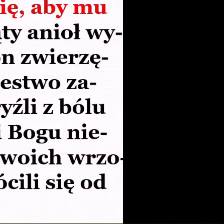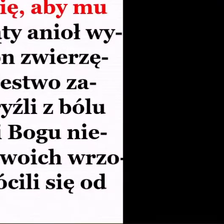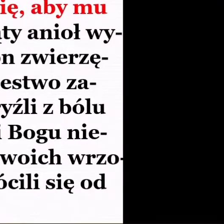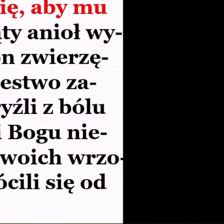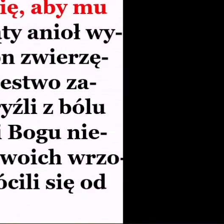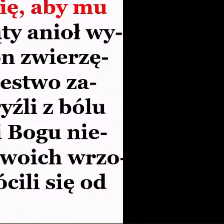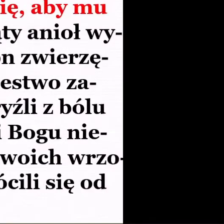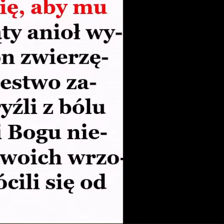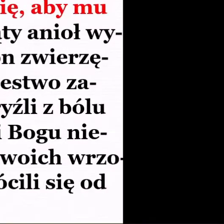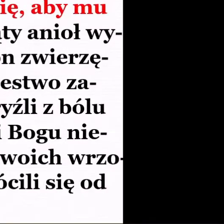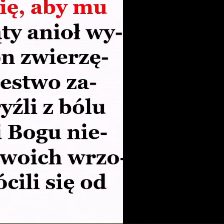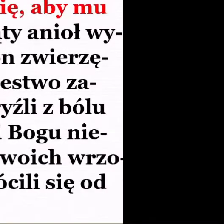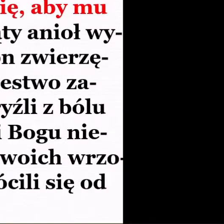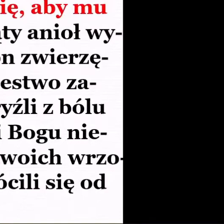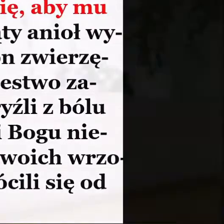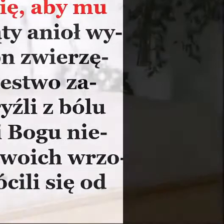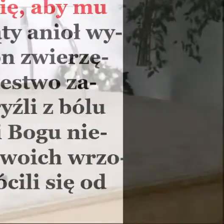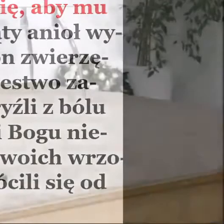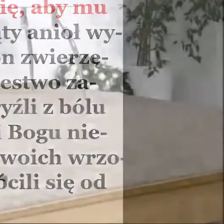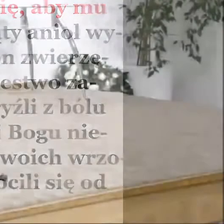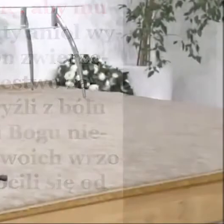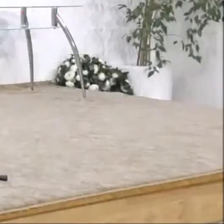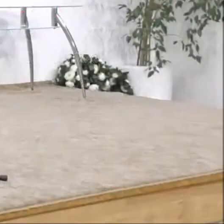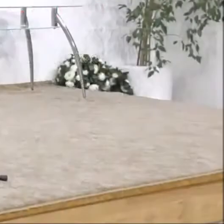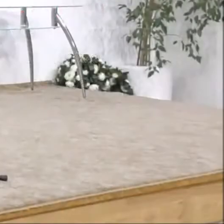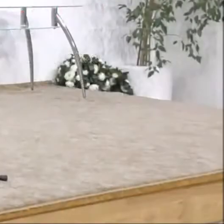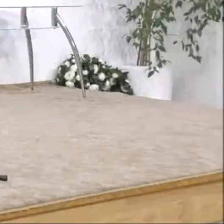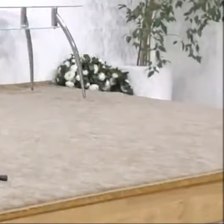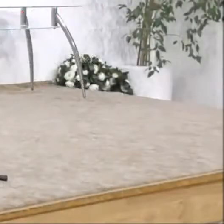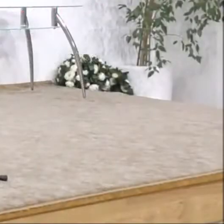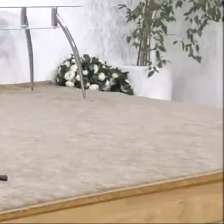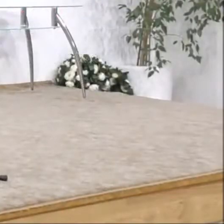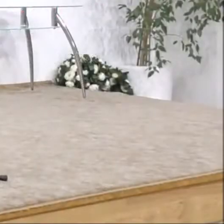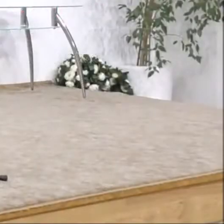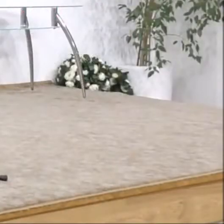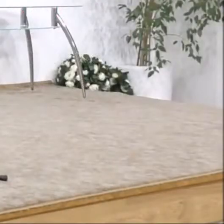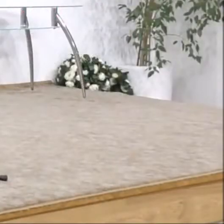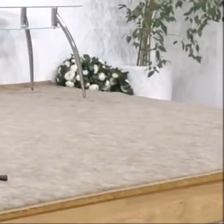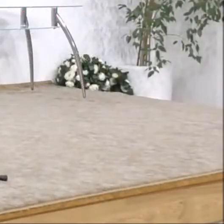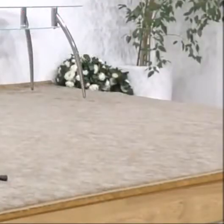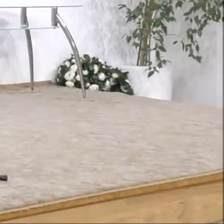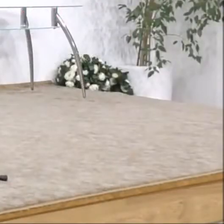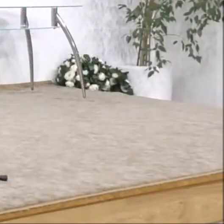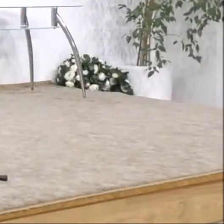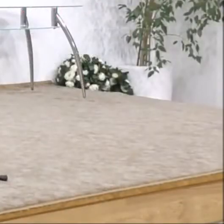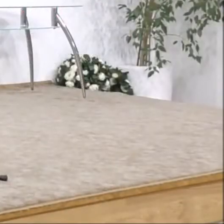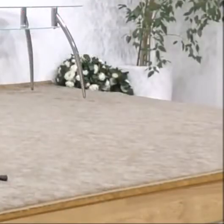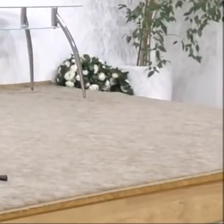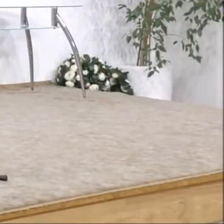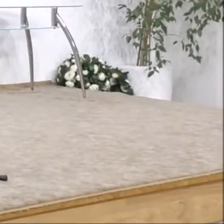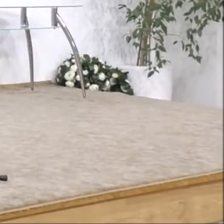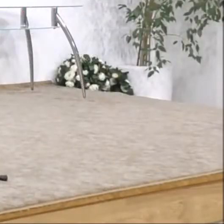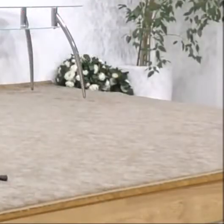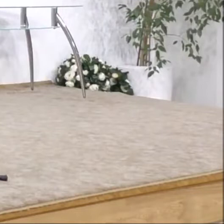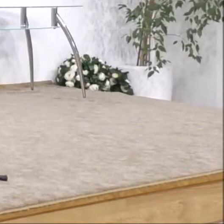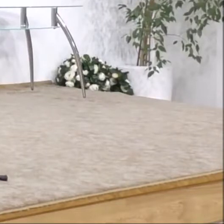prawda? No i nie dziwimy się, że ci, którzy bluźnią, ci, którzy